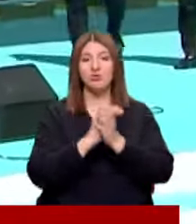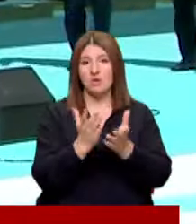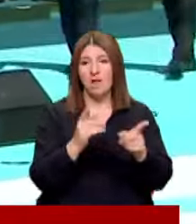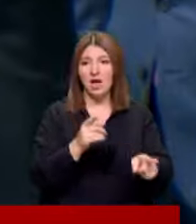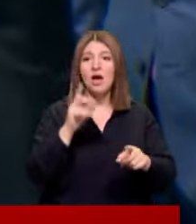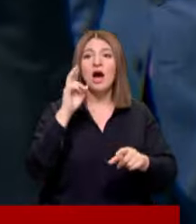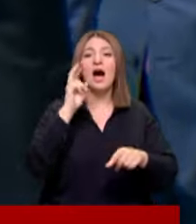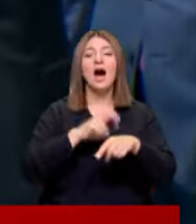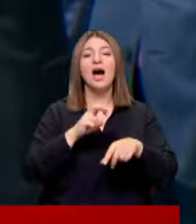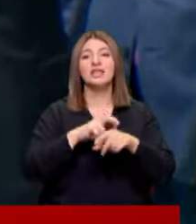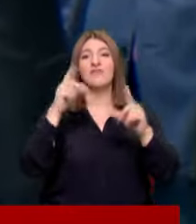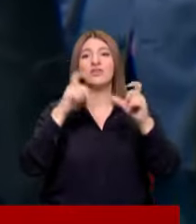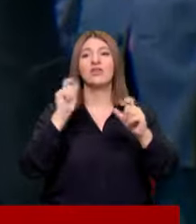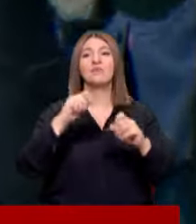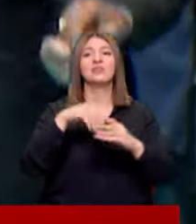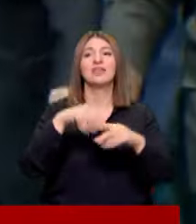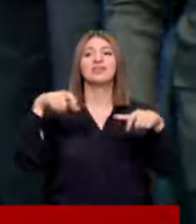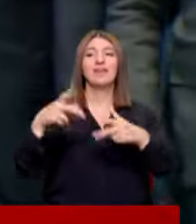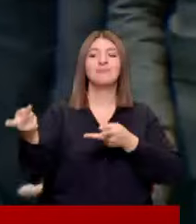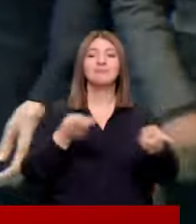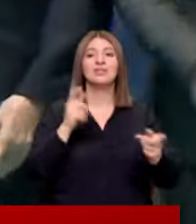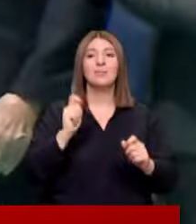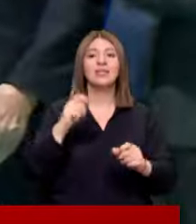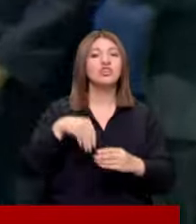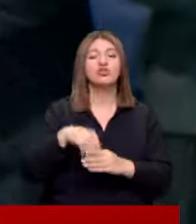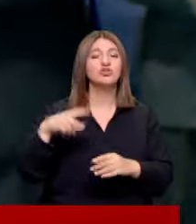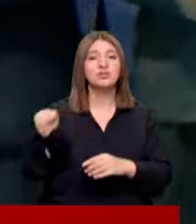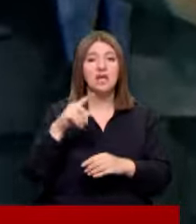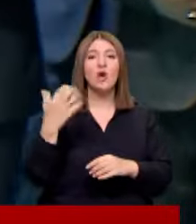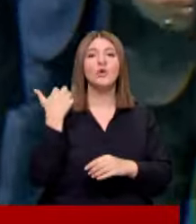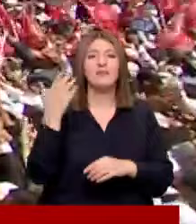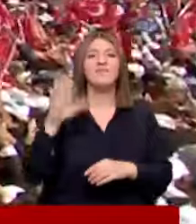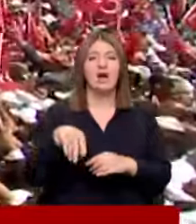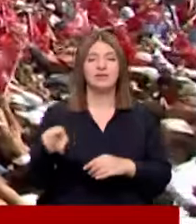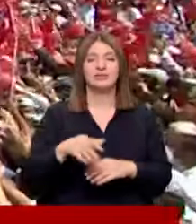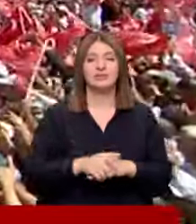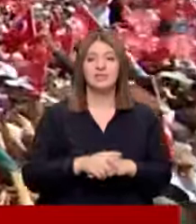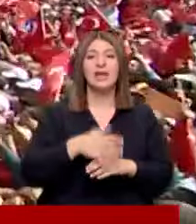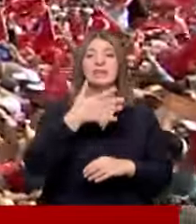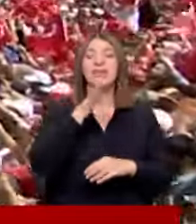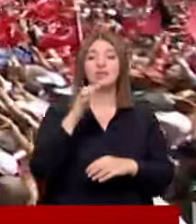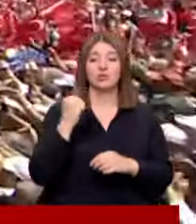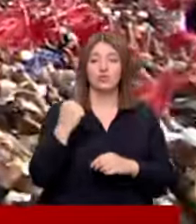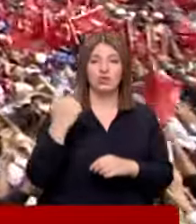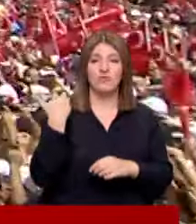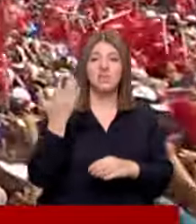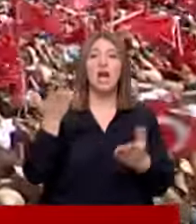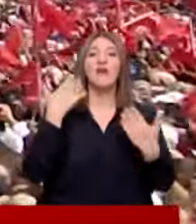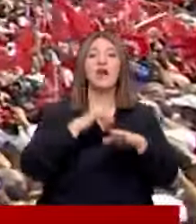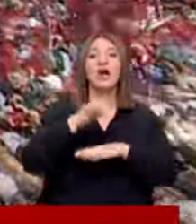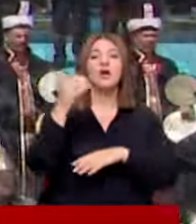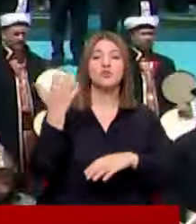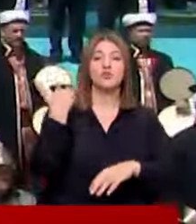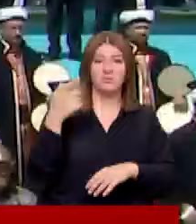ardından hatıra fotoğrafı çekimi için sahneye davet edilenler arasında komutanlar da vardı Deniz Kuvvetleri Komutanı, Hava Kuvvetleri